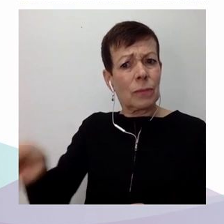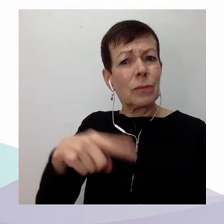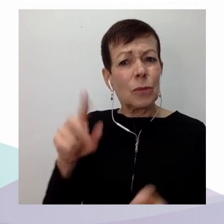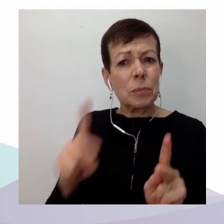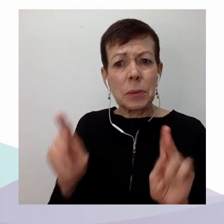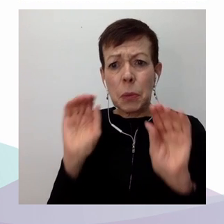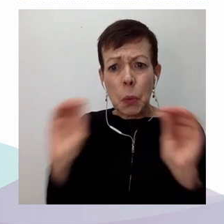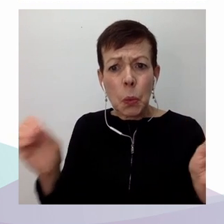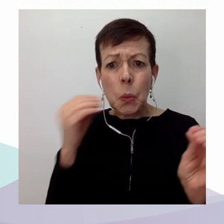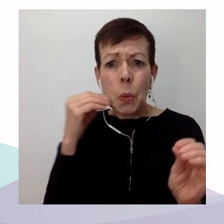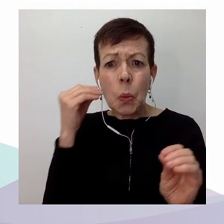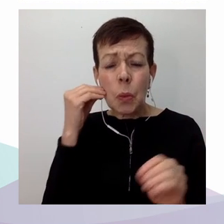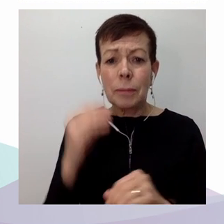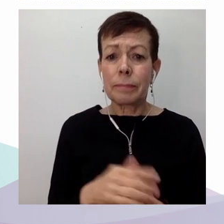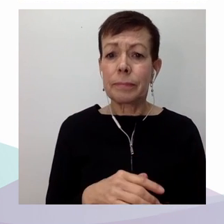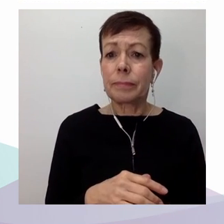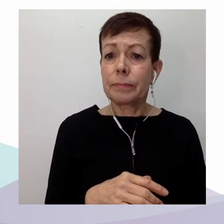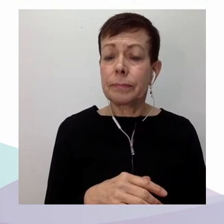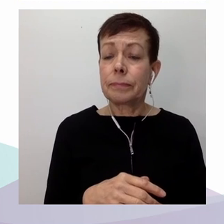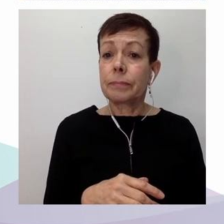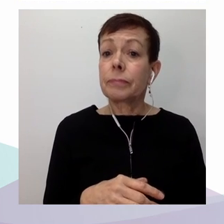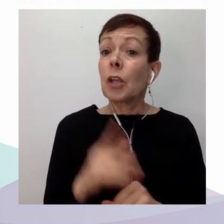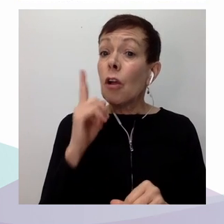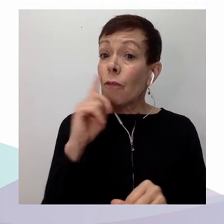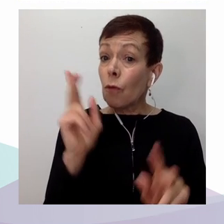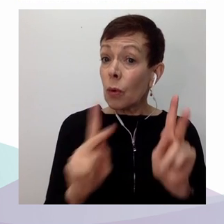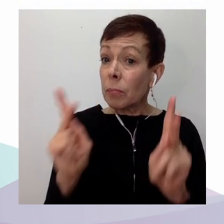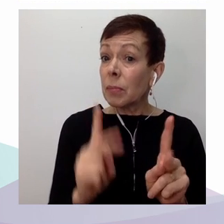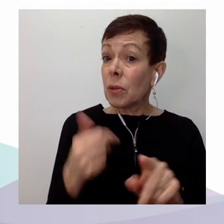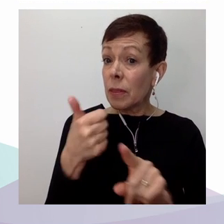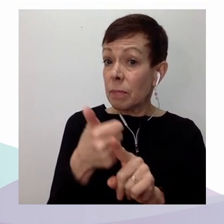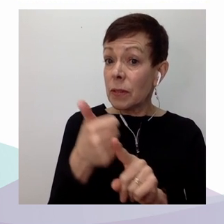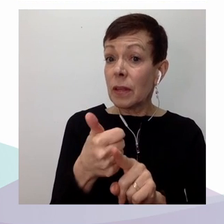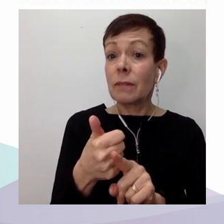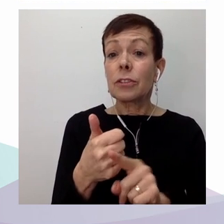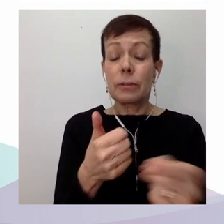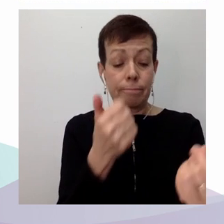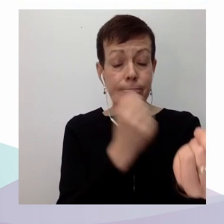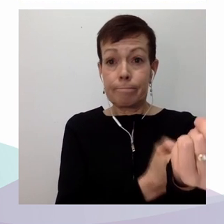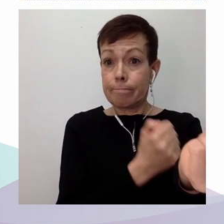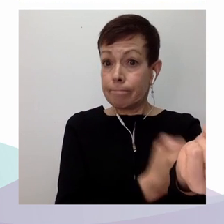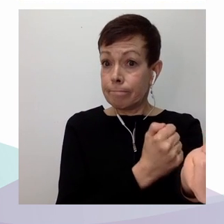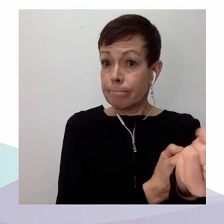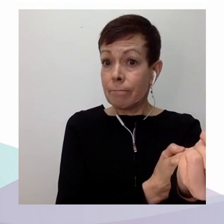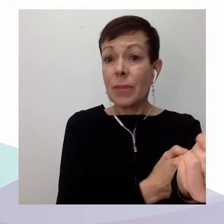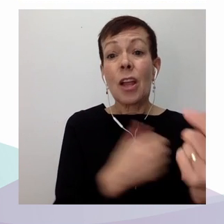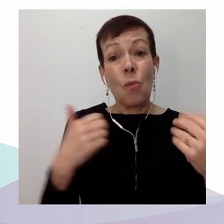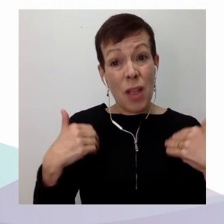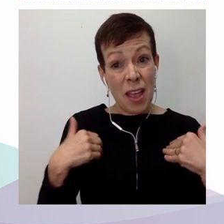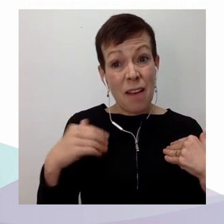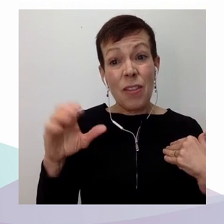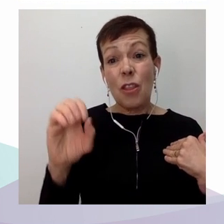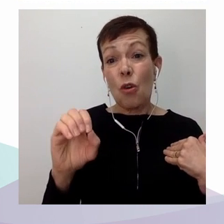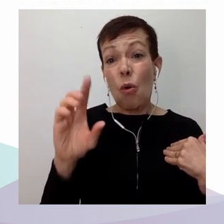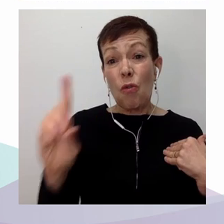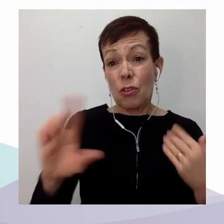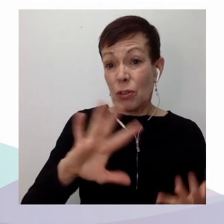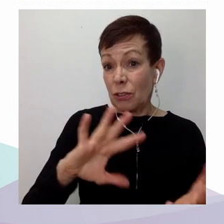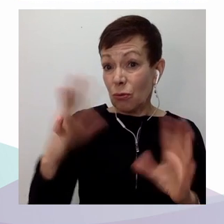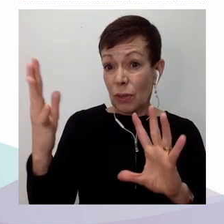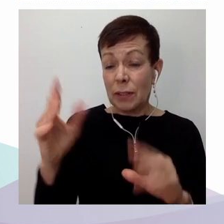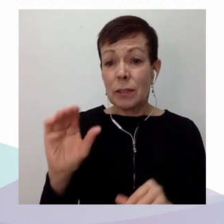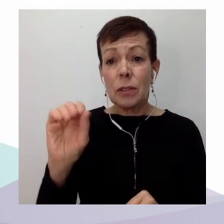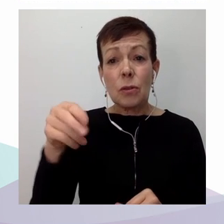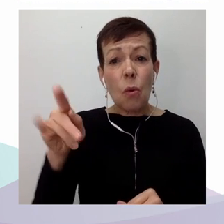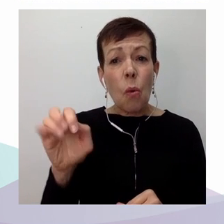injectables qui sont confrontées à la crise des surdoses d'opioïdes, l'accès à des traitements adaptés à bas seuil pose problème.